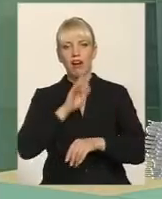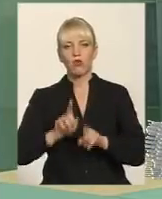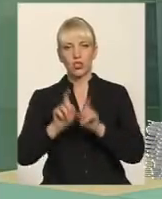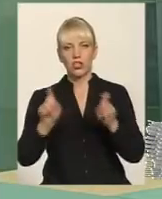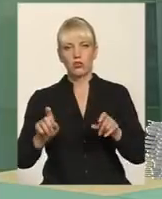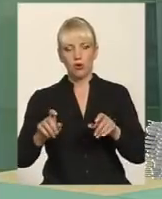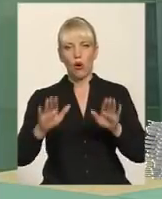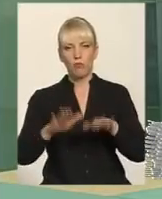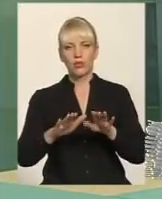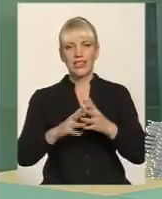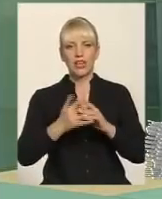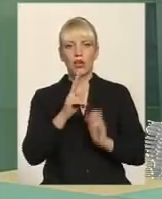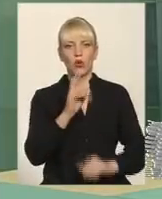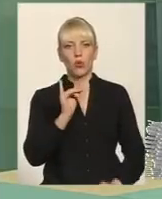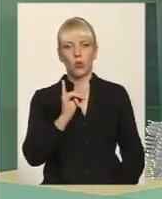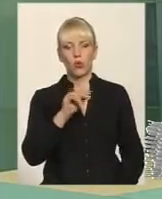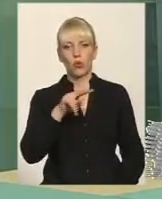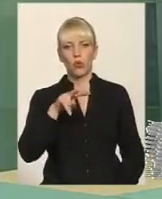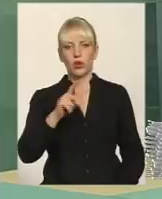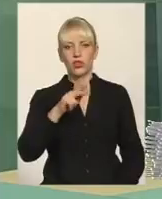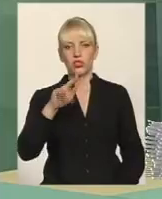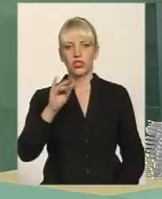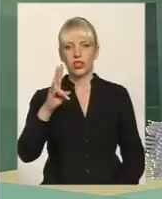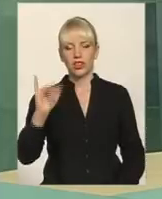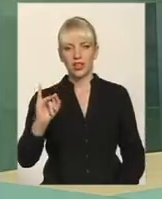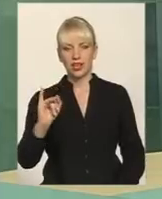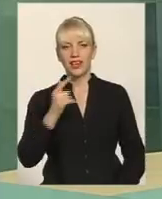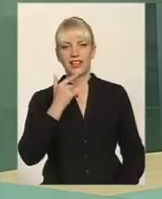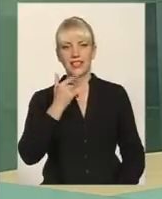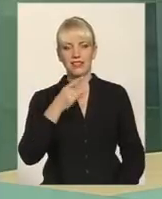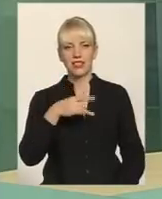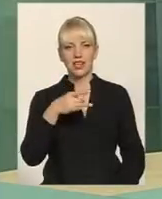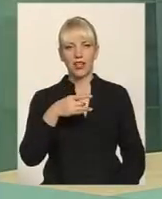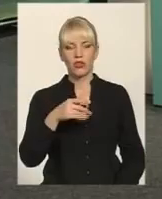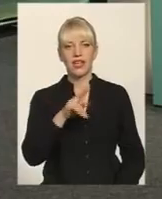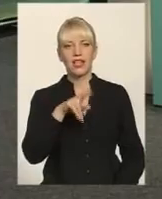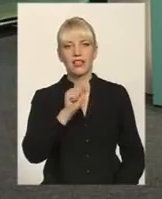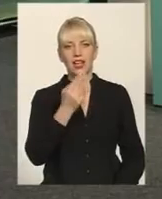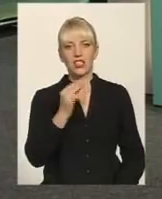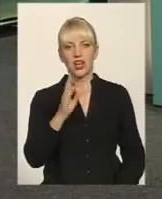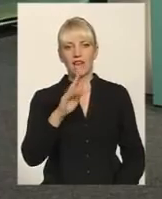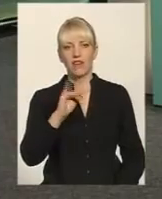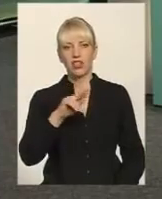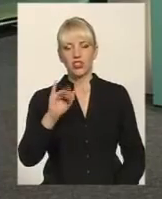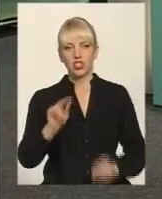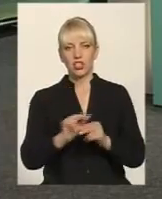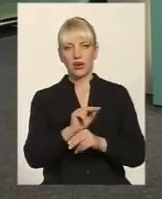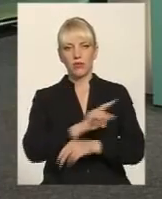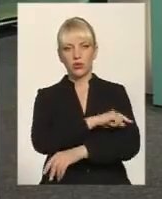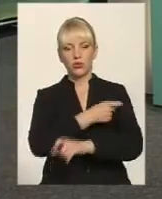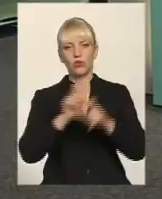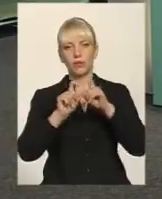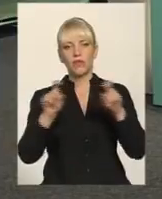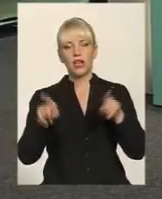села Кульчини. Це Красилівський район. В селі Тишевичі відбувається ремонт приміщення ФАПу так само. Сьогодні відбувається в нас, я